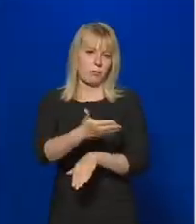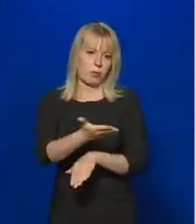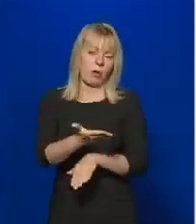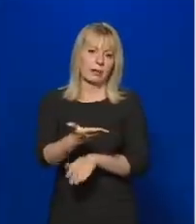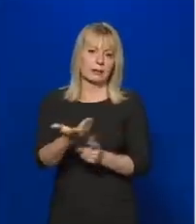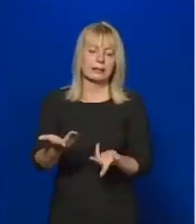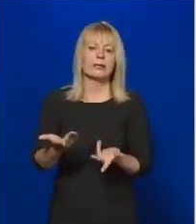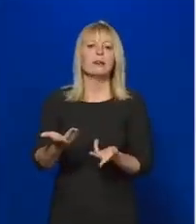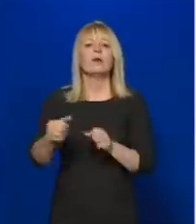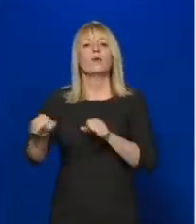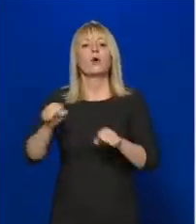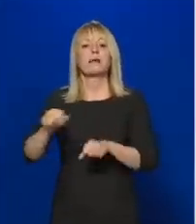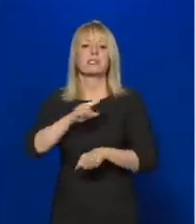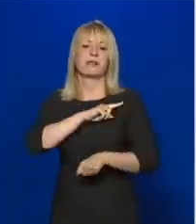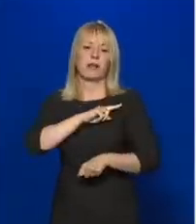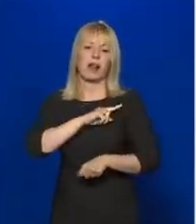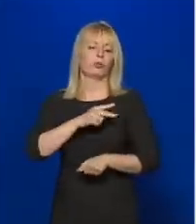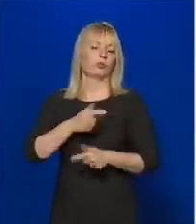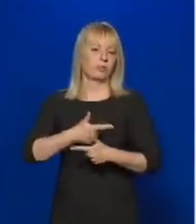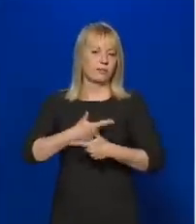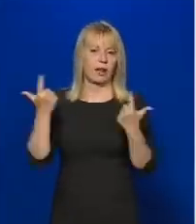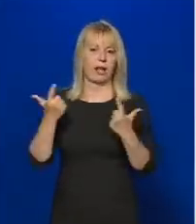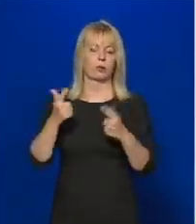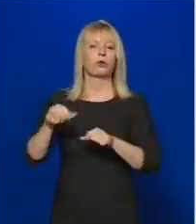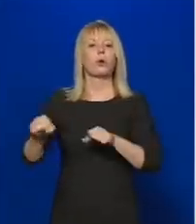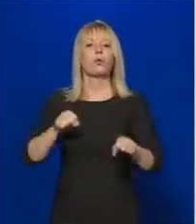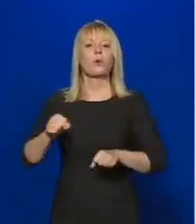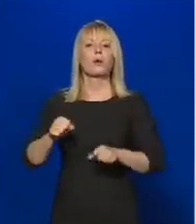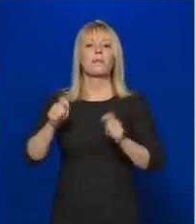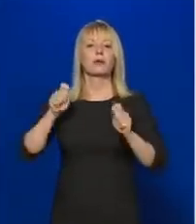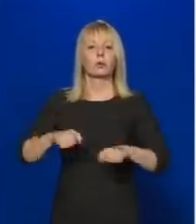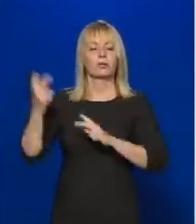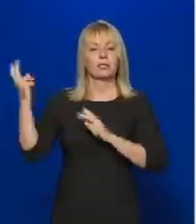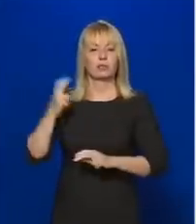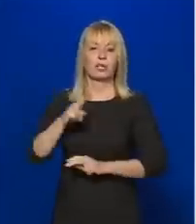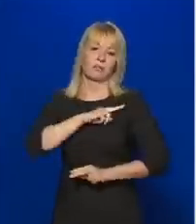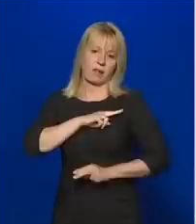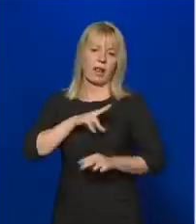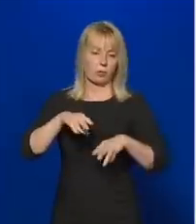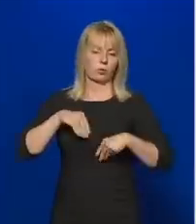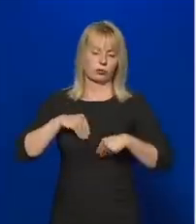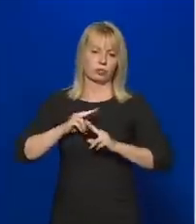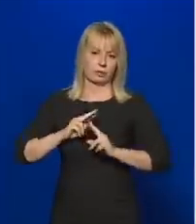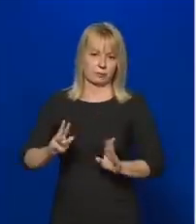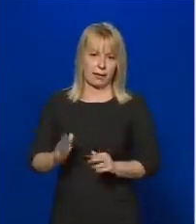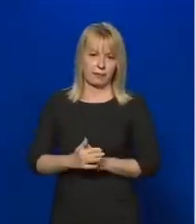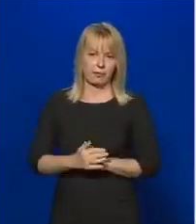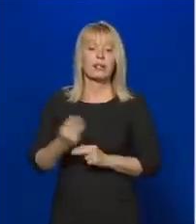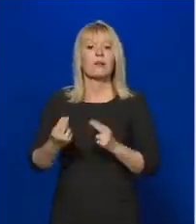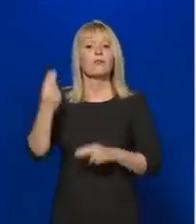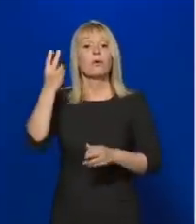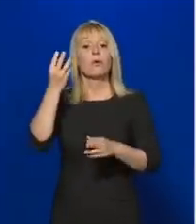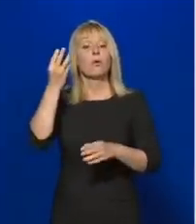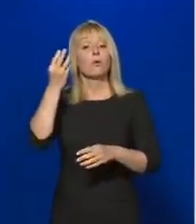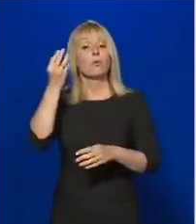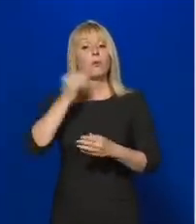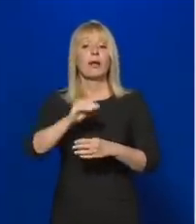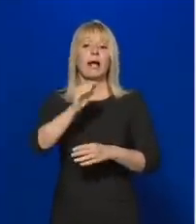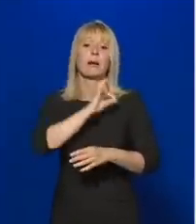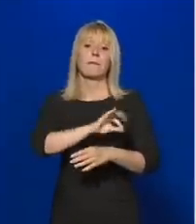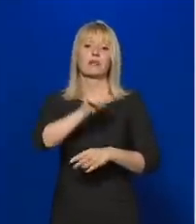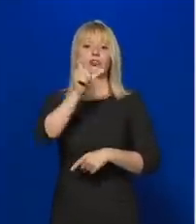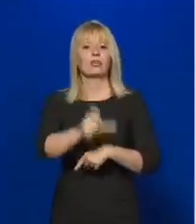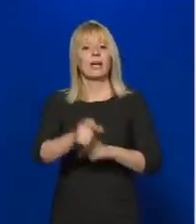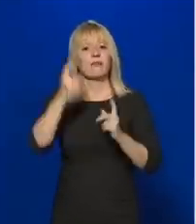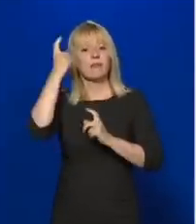a kormányzati felelősség világos, és a kormányzat döntésekért a kormány viseli a felelősséget, hanem a főpolgármester véleményét kívántuk